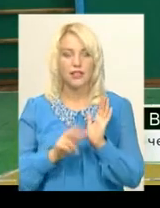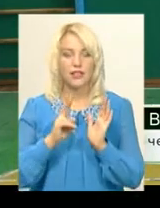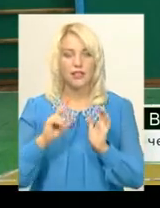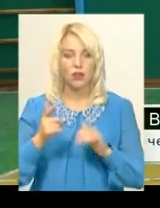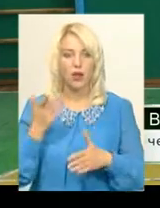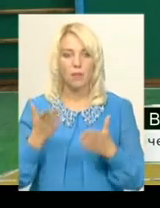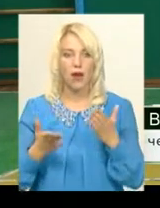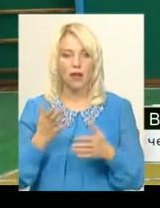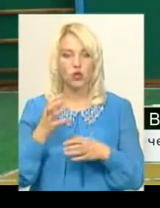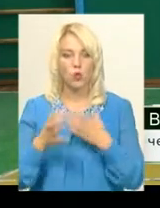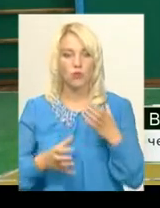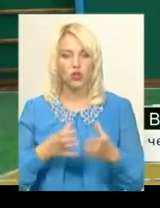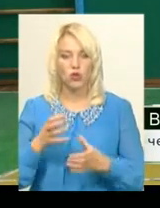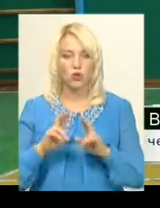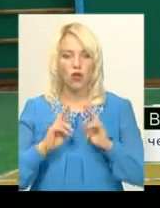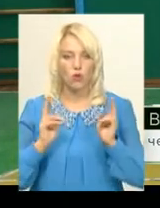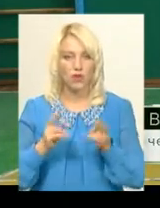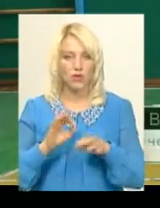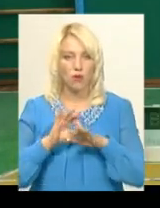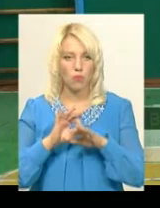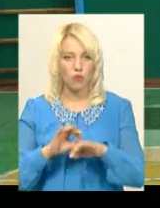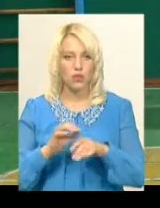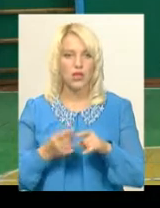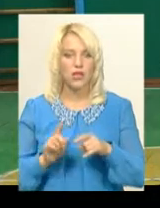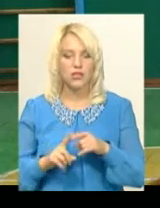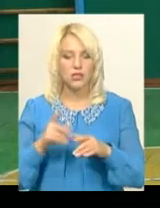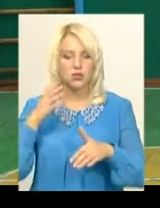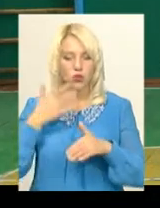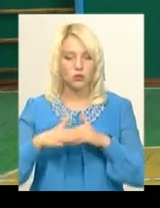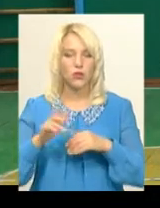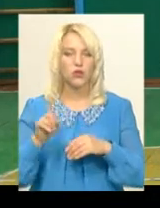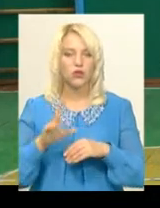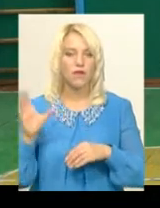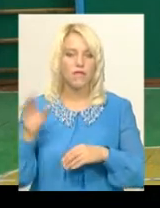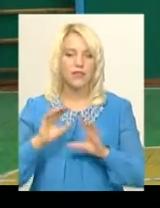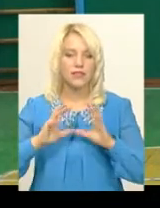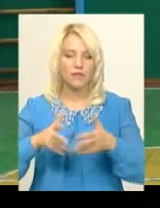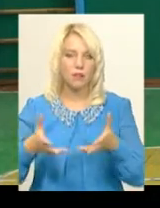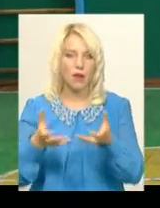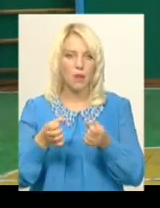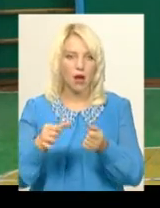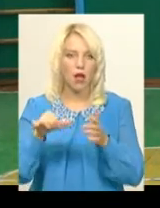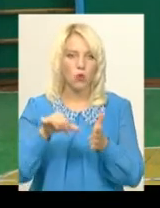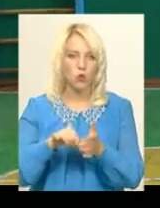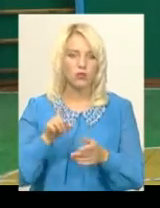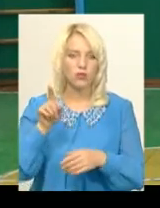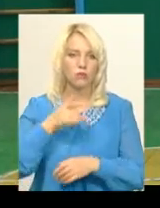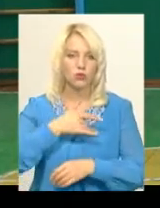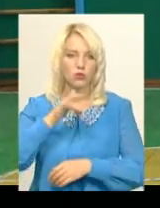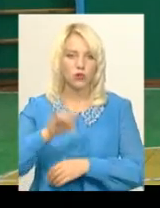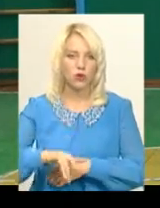а якщо міжнародна конфедерація проводить, міжнародна – це вже ясно, що весь світ приймає участь, то там дуже строго